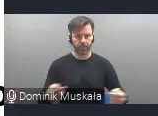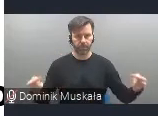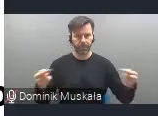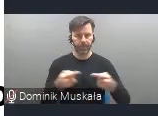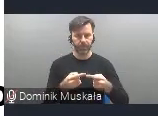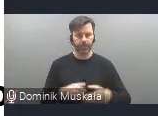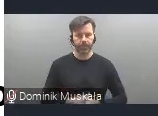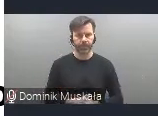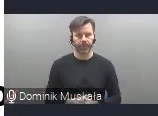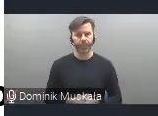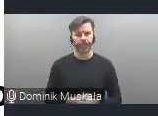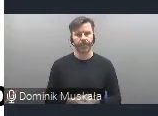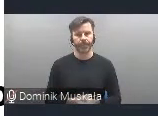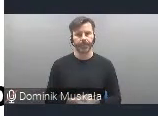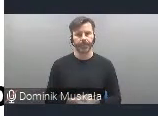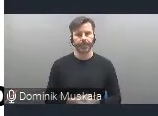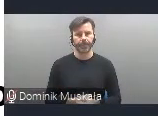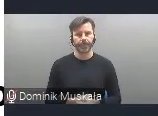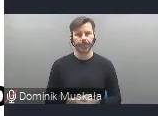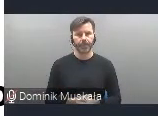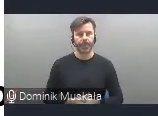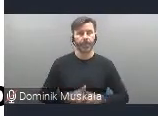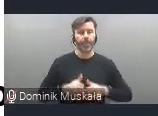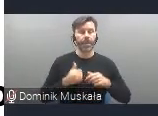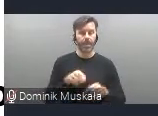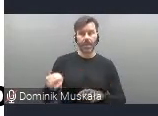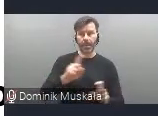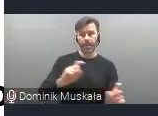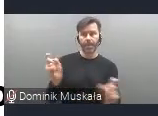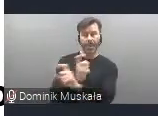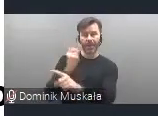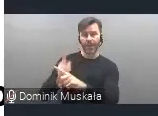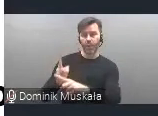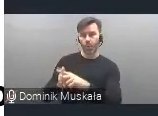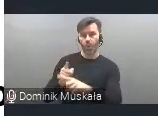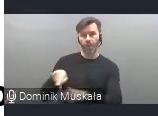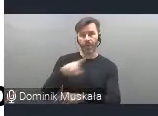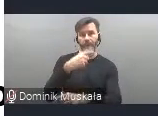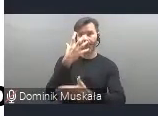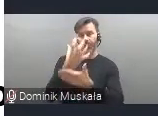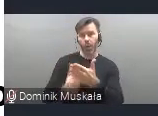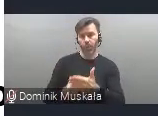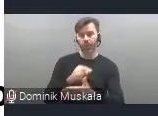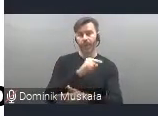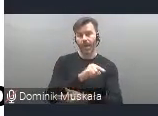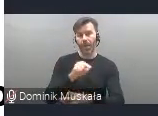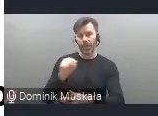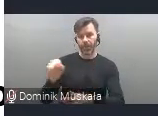państwa członkowskie wykorzystywały te instrumenty finansowe, finansując swoje